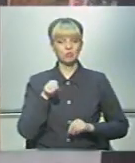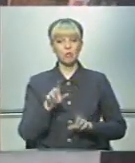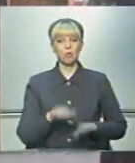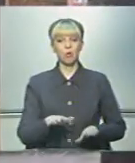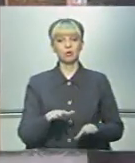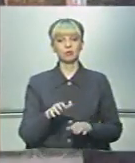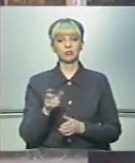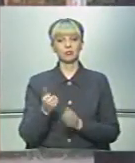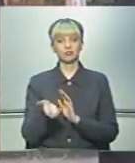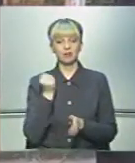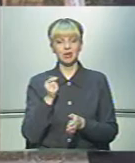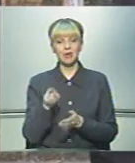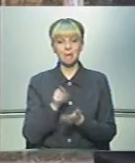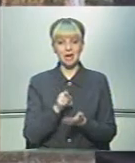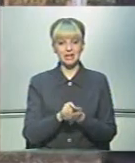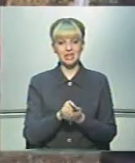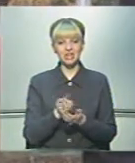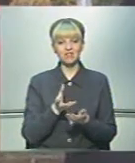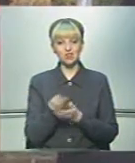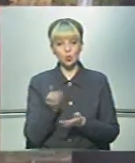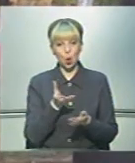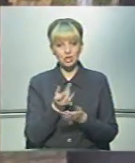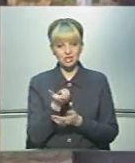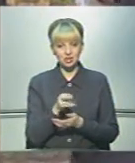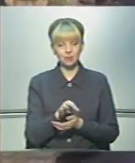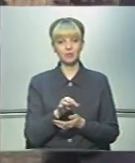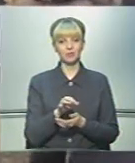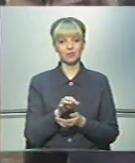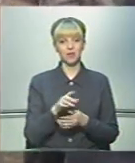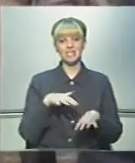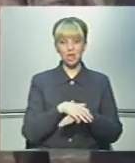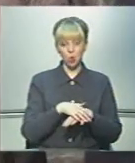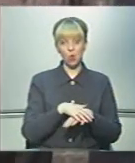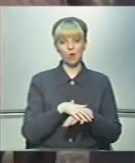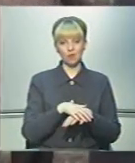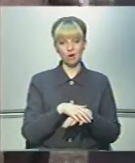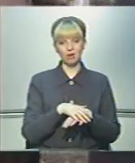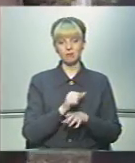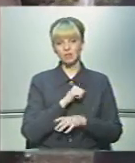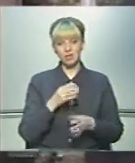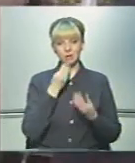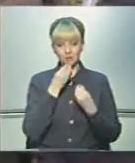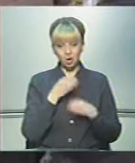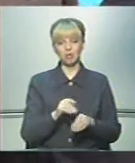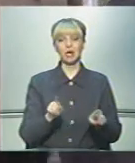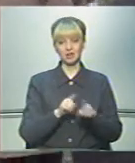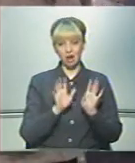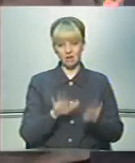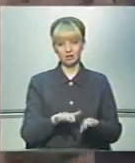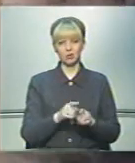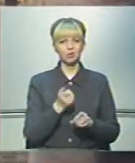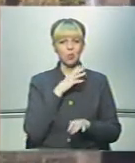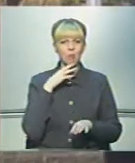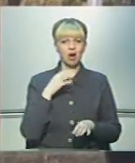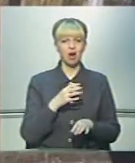може стягнути, наприклад, ці пенсійні взноси, ну і в мене застрахування, тоді, значить, найліпше. Найліпше так буде. Бо того, що